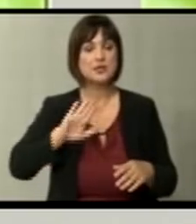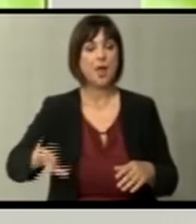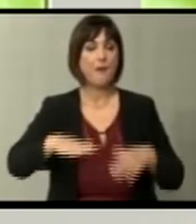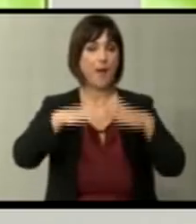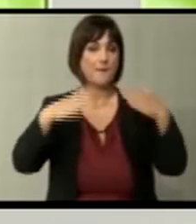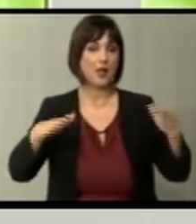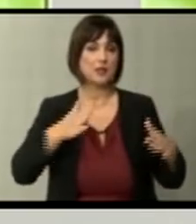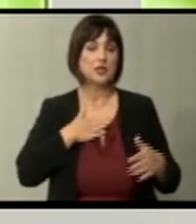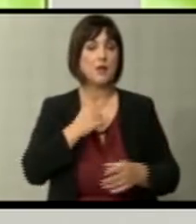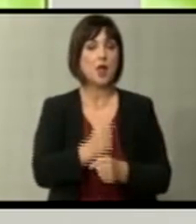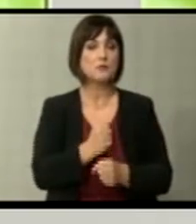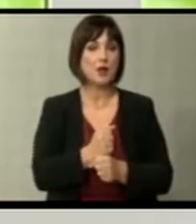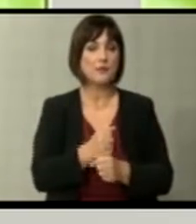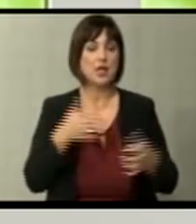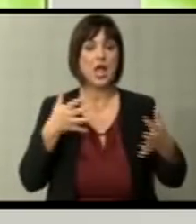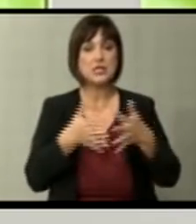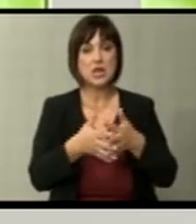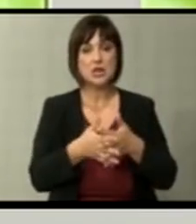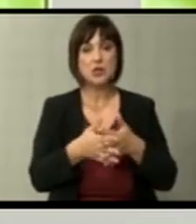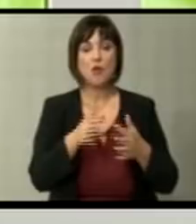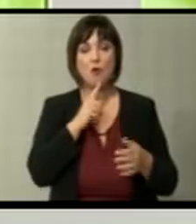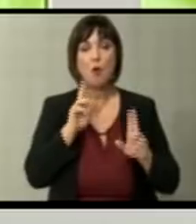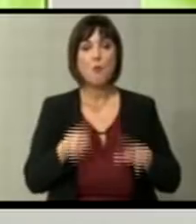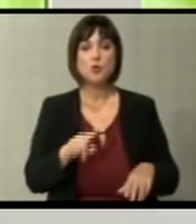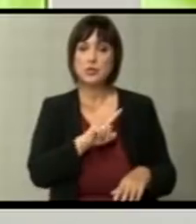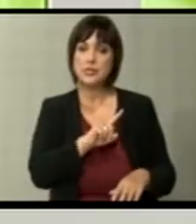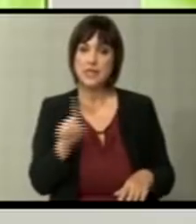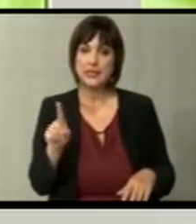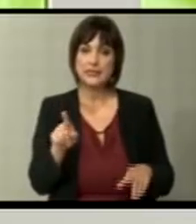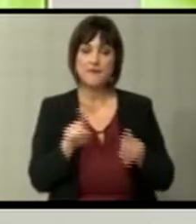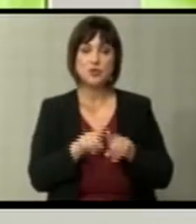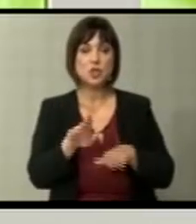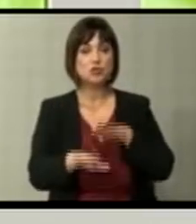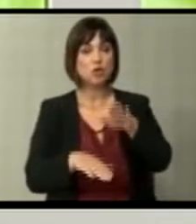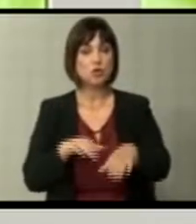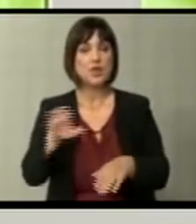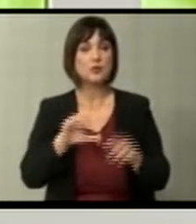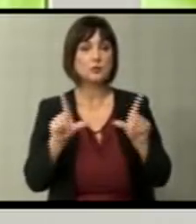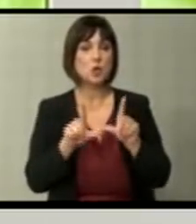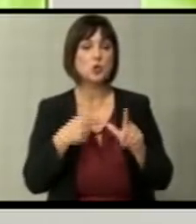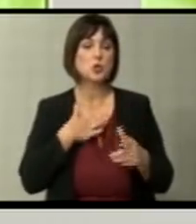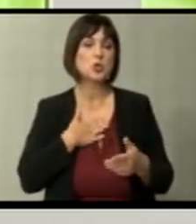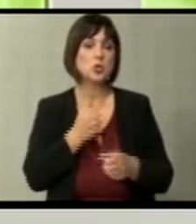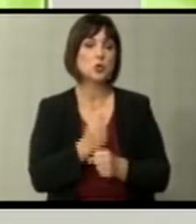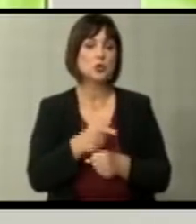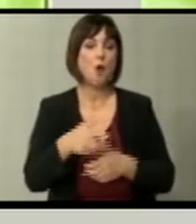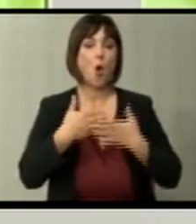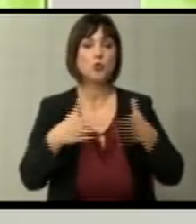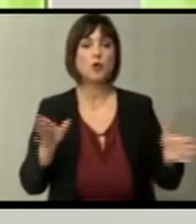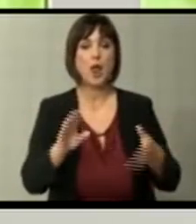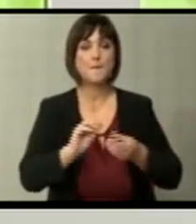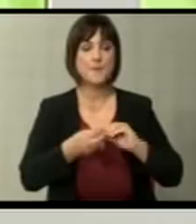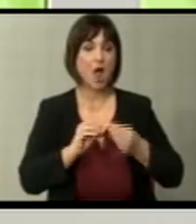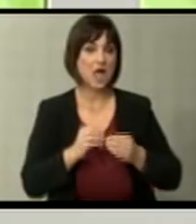Балкан имаме процеси интегративни кои што можеби не се во исчекор со Европската Унија. Меѓутоа, ние си праиме тука отворен пазар,